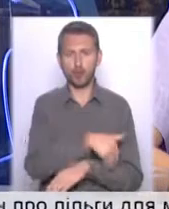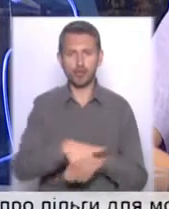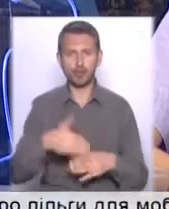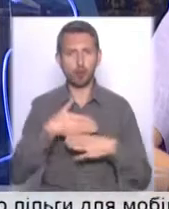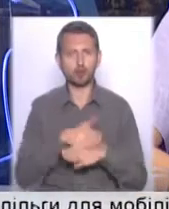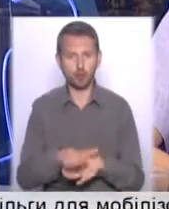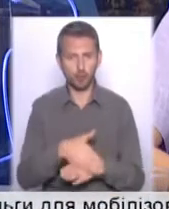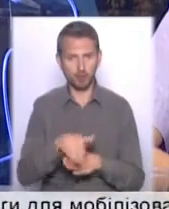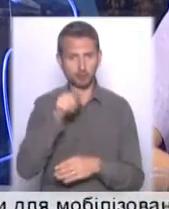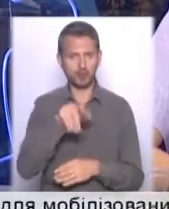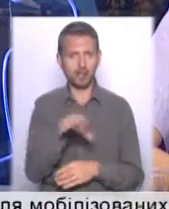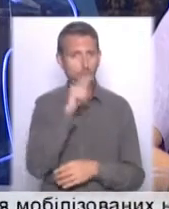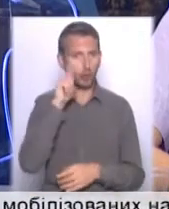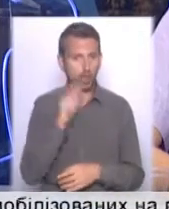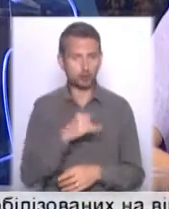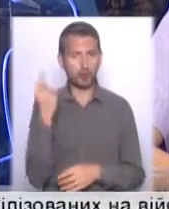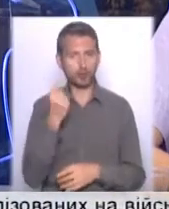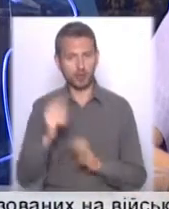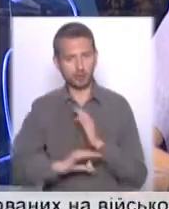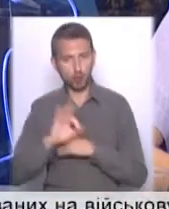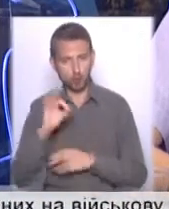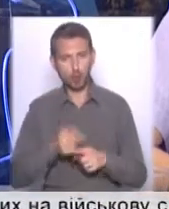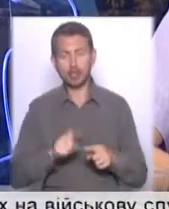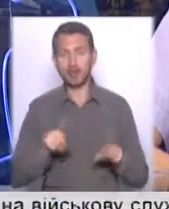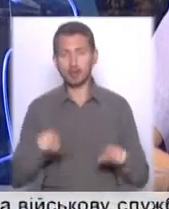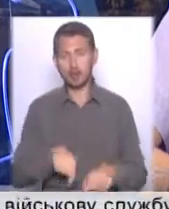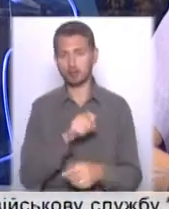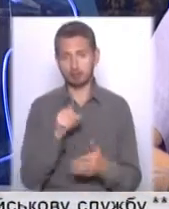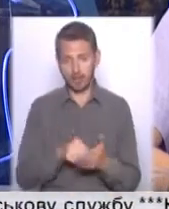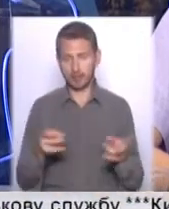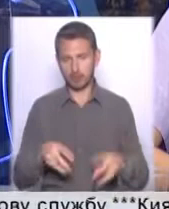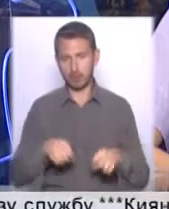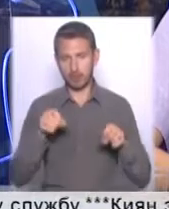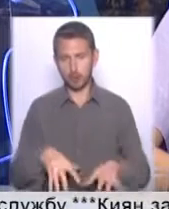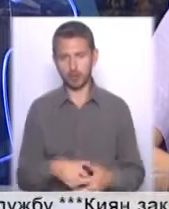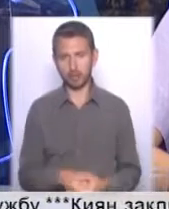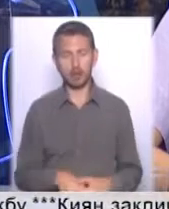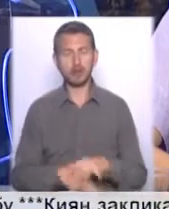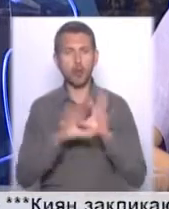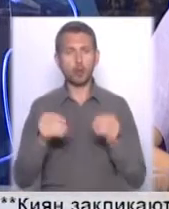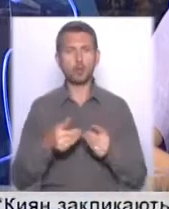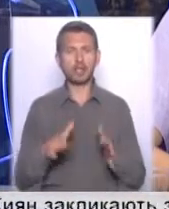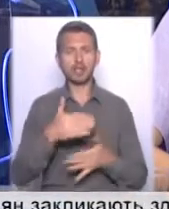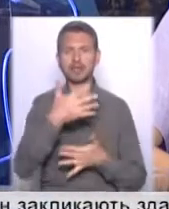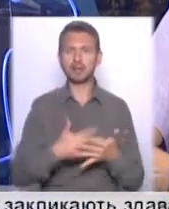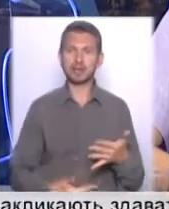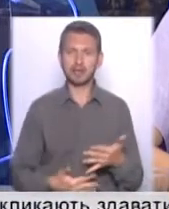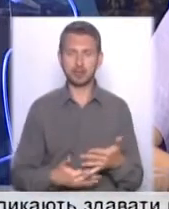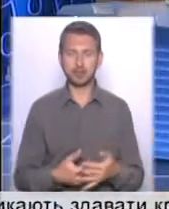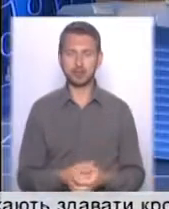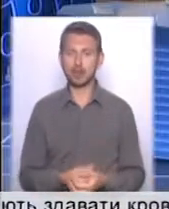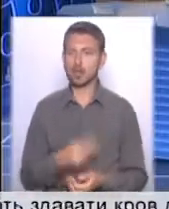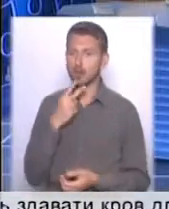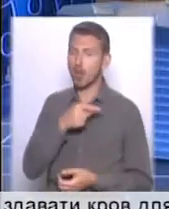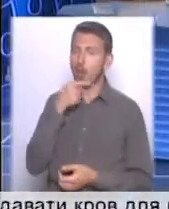всією Україною і властями на Сходу. І це питання також потрібно вирішувати. Загалом, відкриті списки... Подивіться,